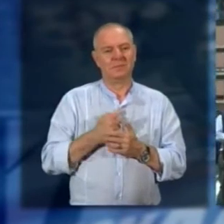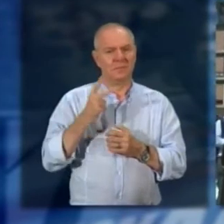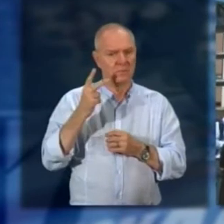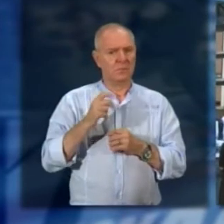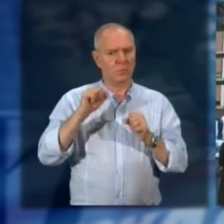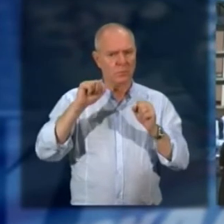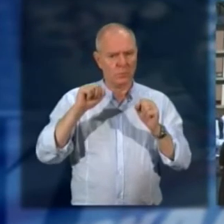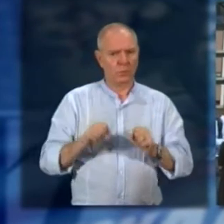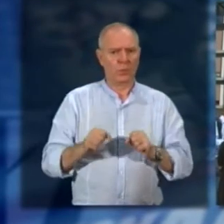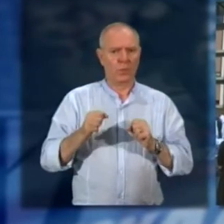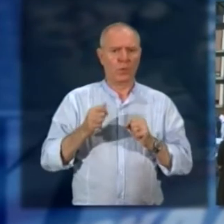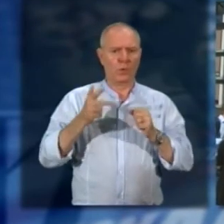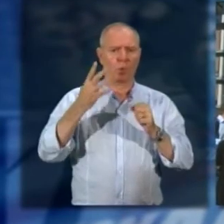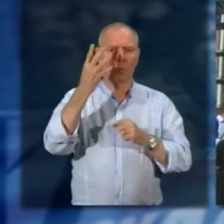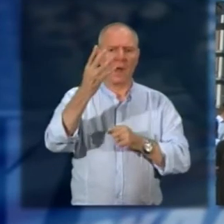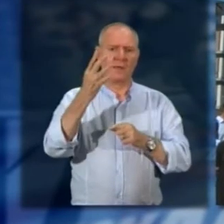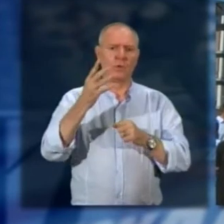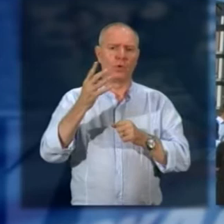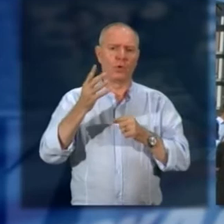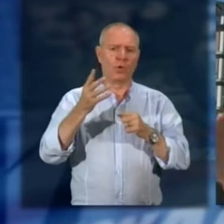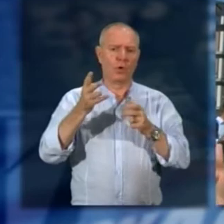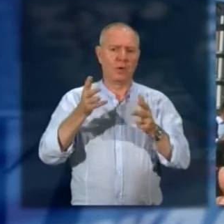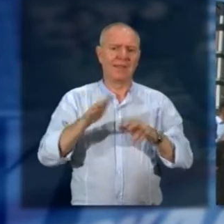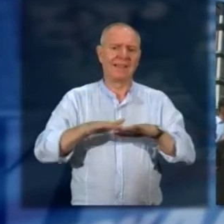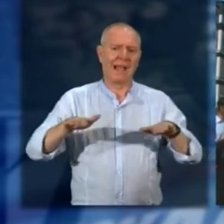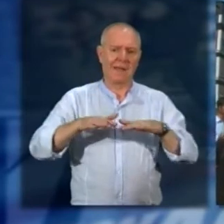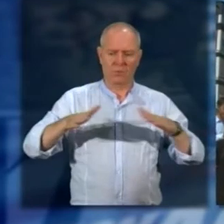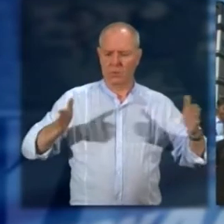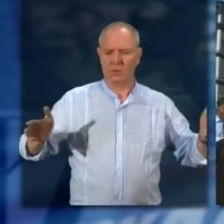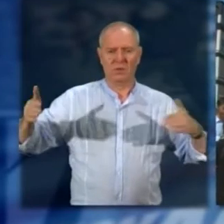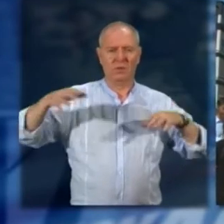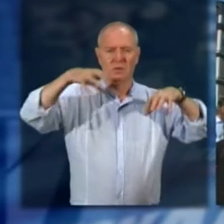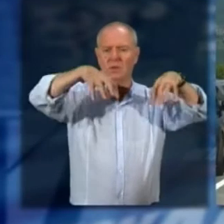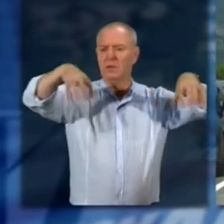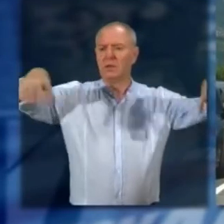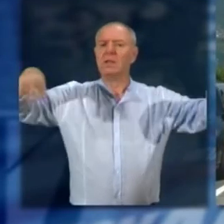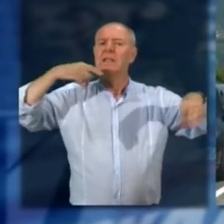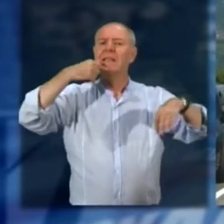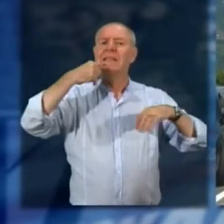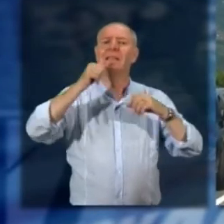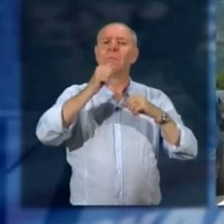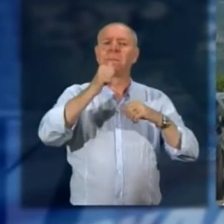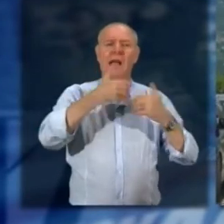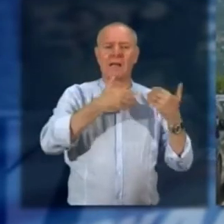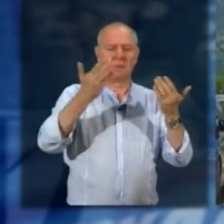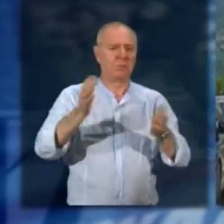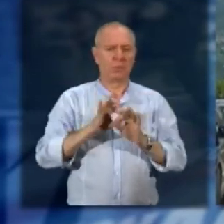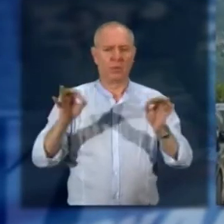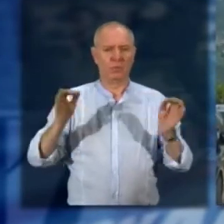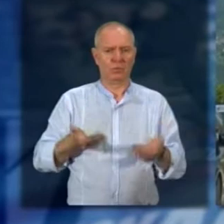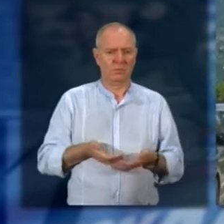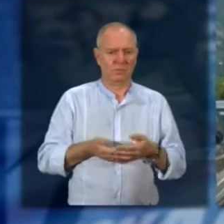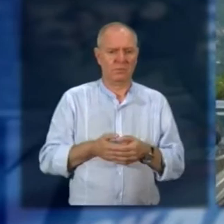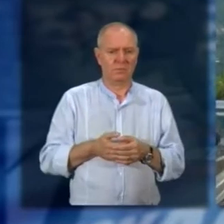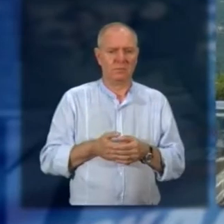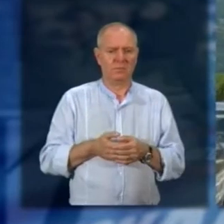quattro tavolini e due ombrelloni quattro tavolini e due ombrelloni per un due metri di larghezza sette metri di lunghezza parlando Deor quando ci saranno le